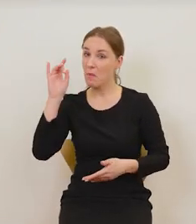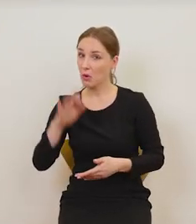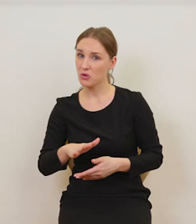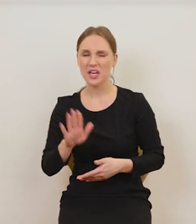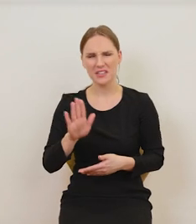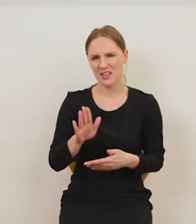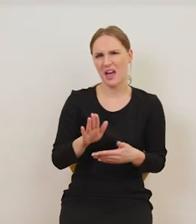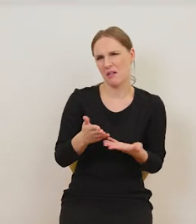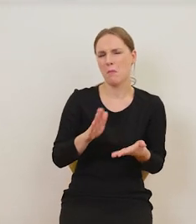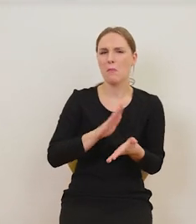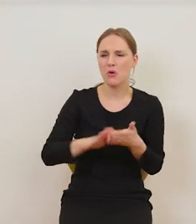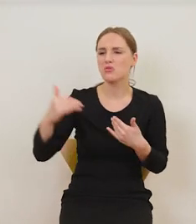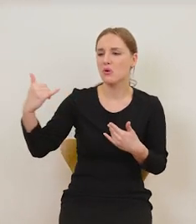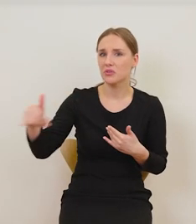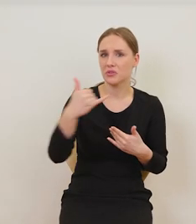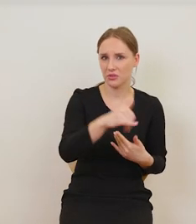Jest po prostu inne.